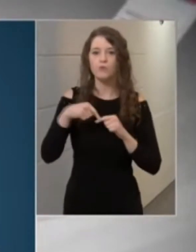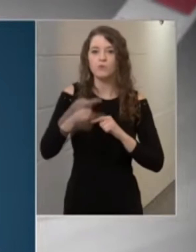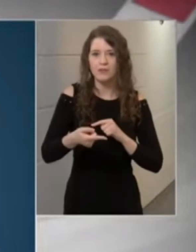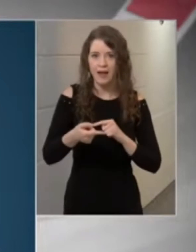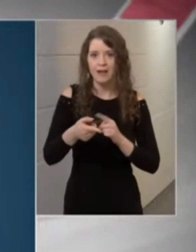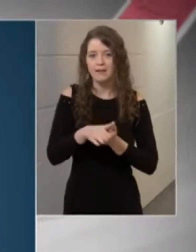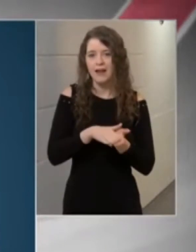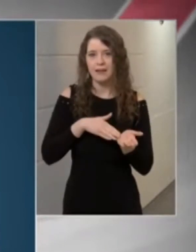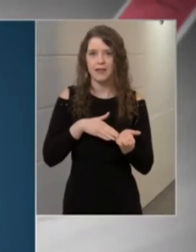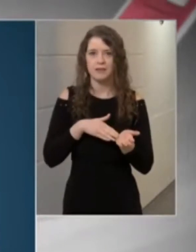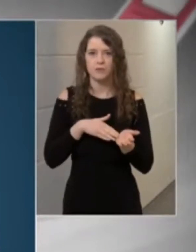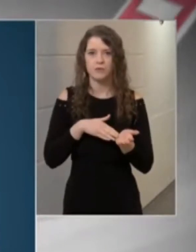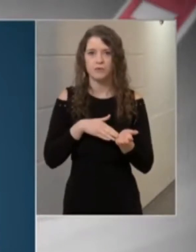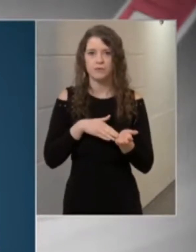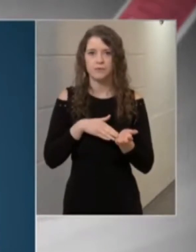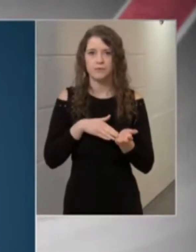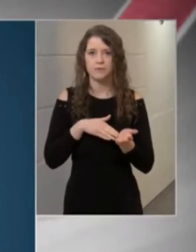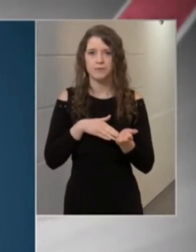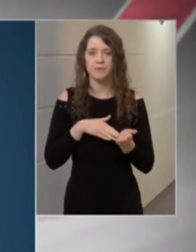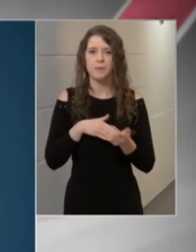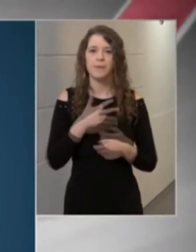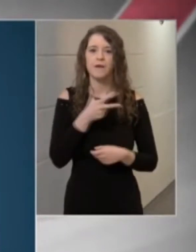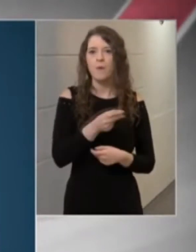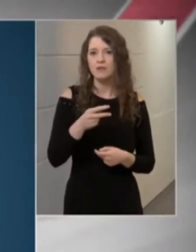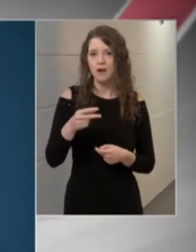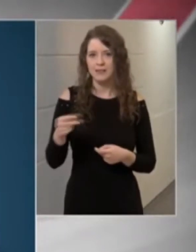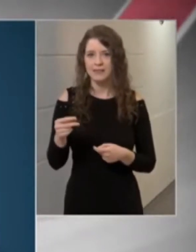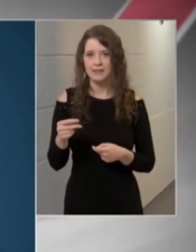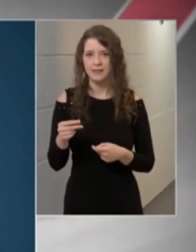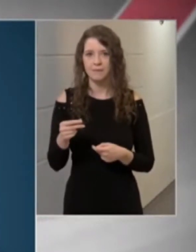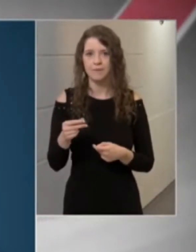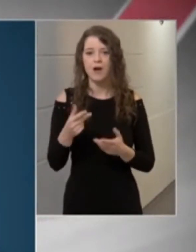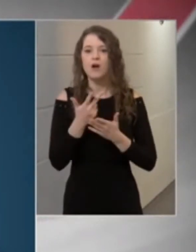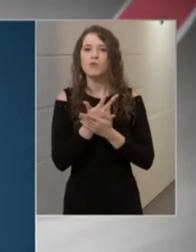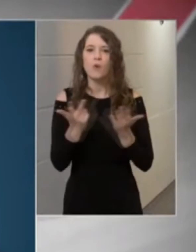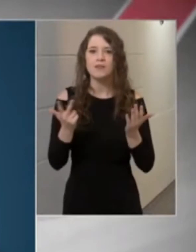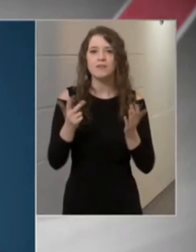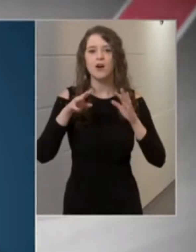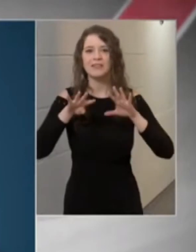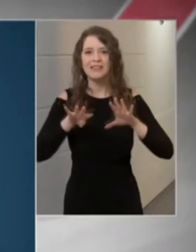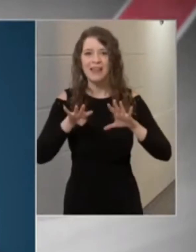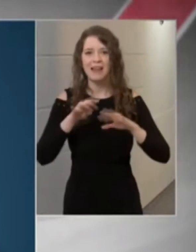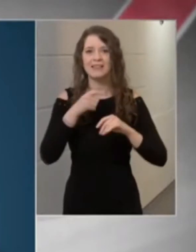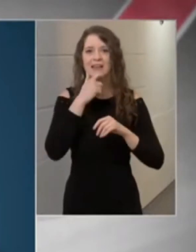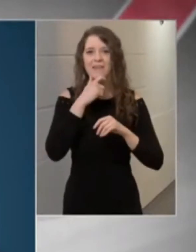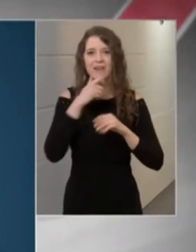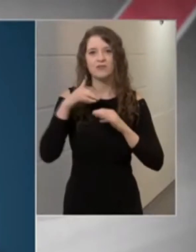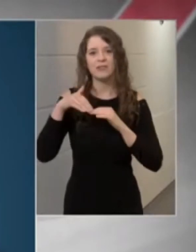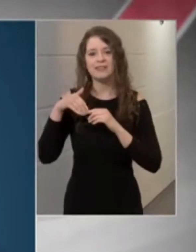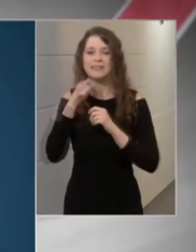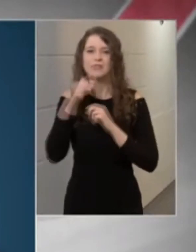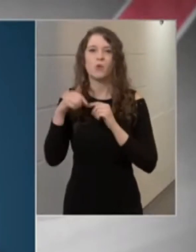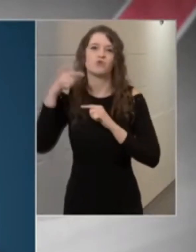oltani a közeljövőben a 89 évnél idősebbeket,